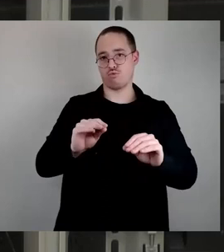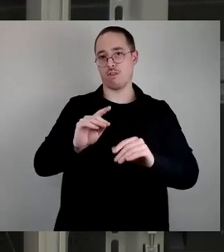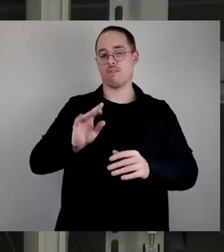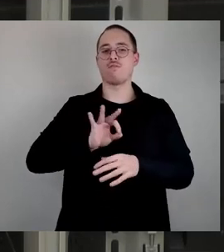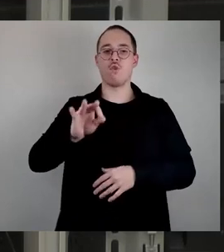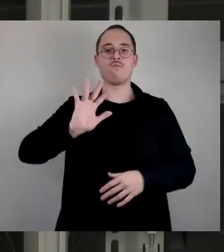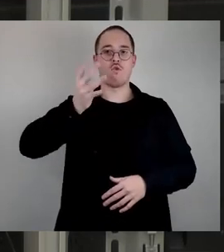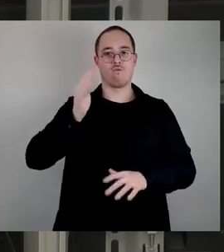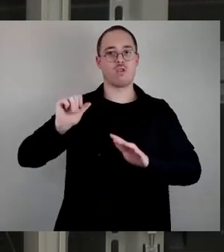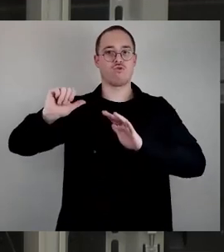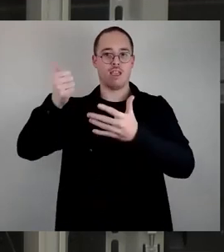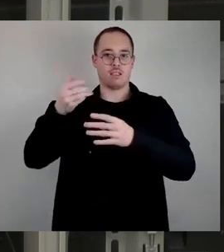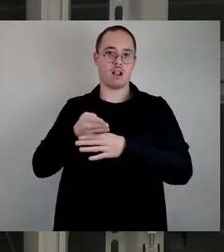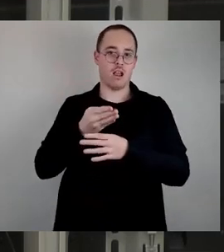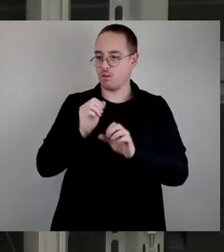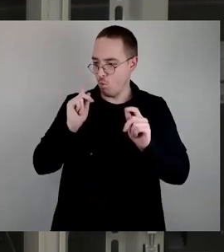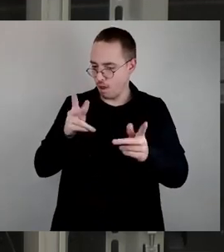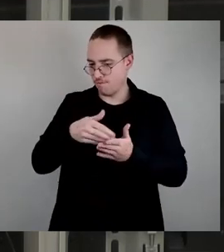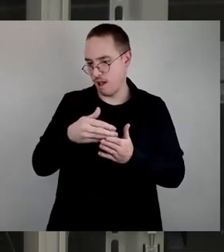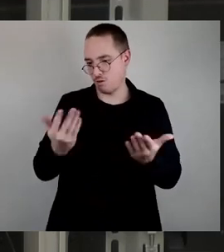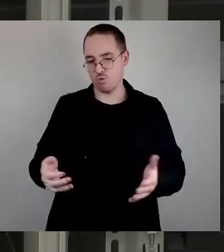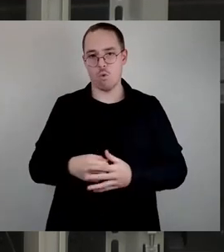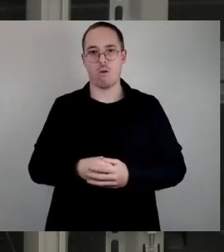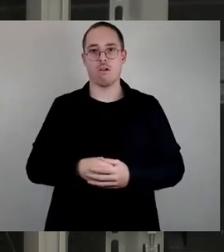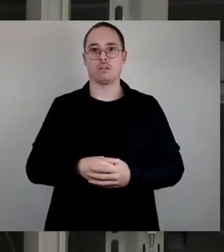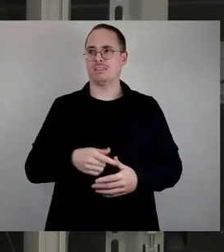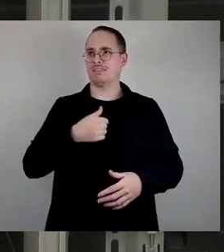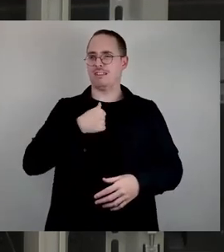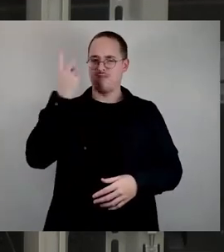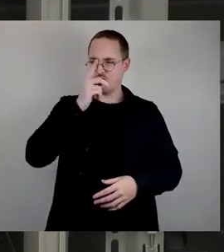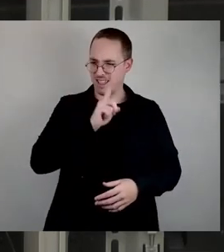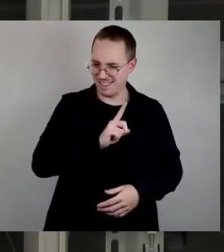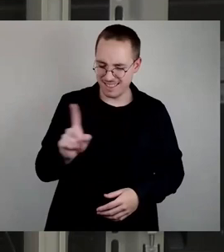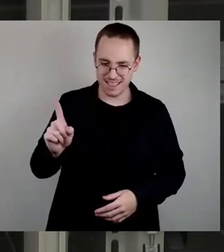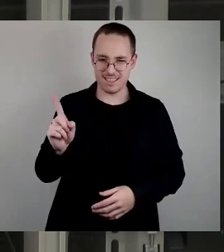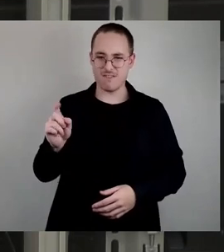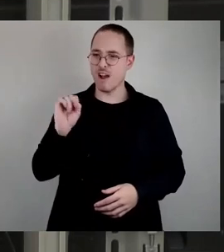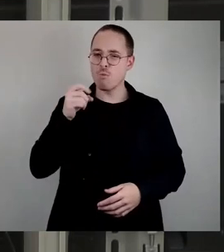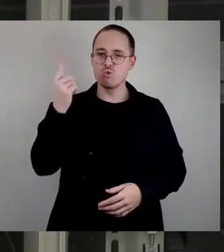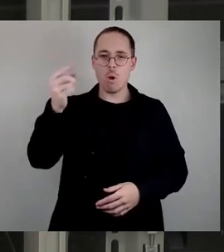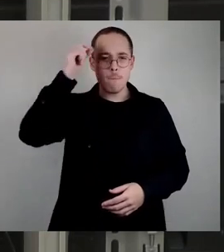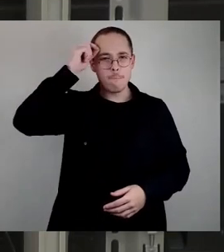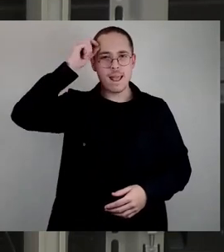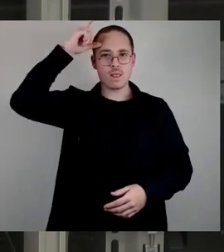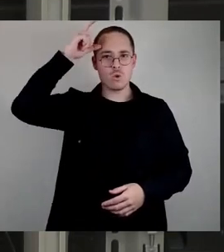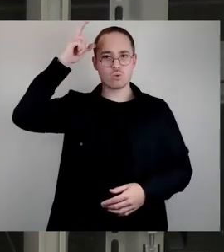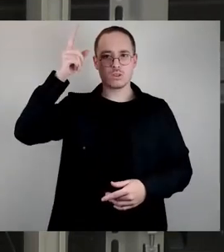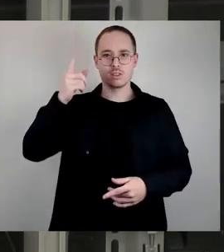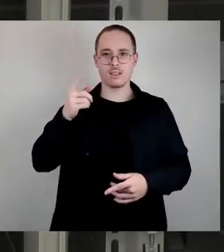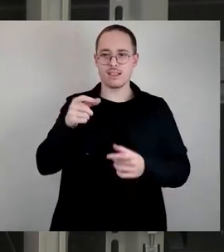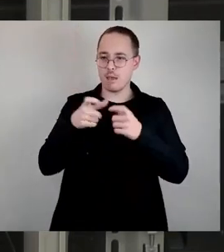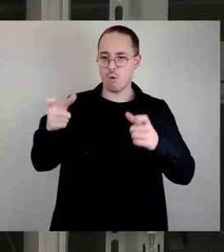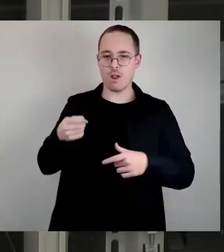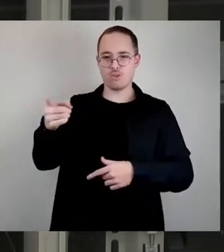Mir entzieht es jeglichem Verständnis, warum man ein Bildungsgebäude anderweitig nutzt, wenn wir auch